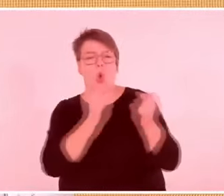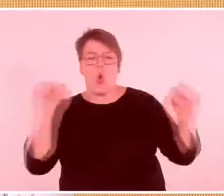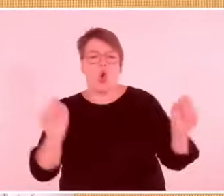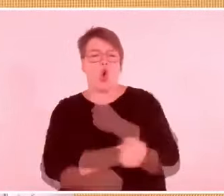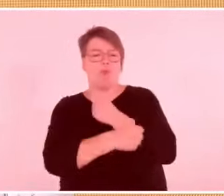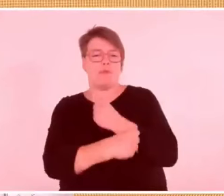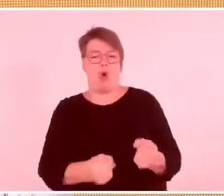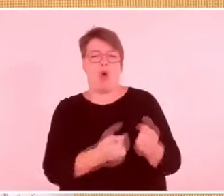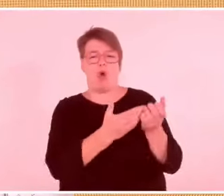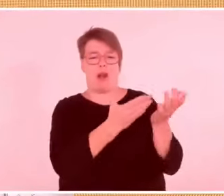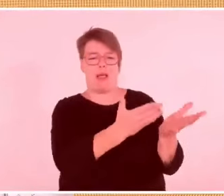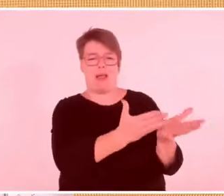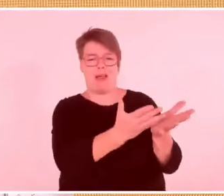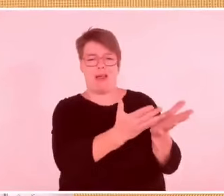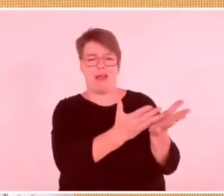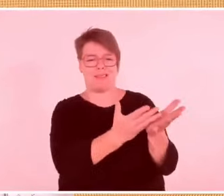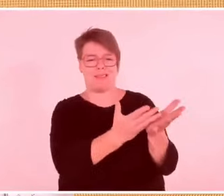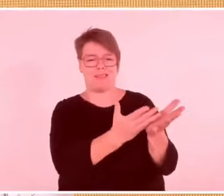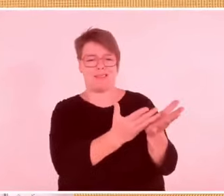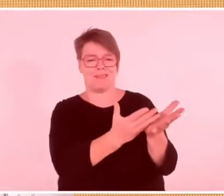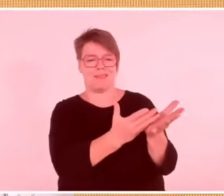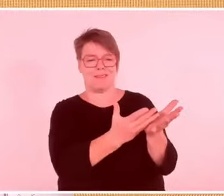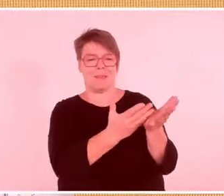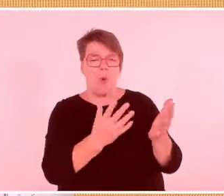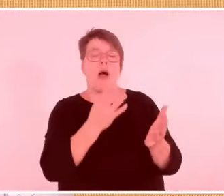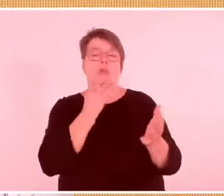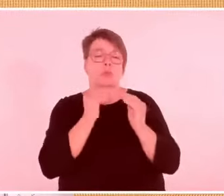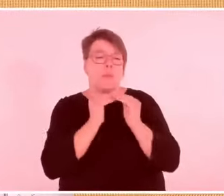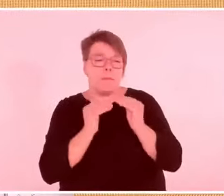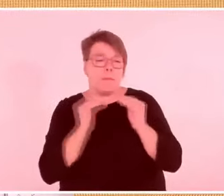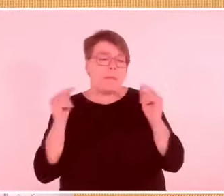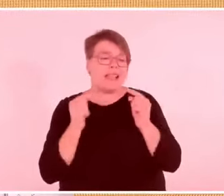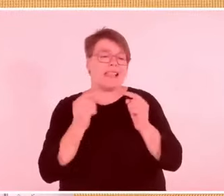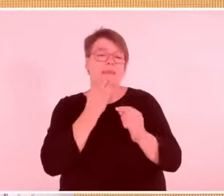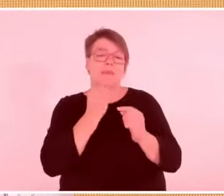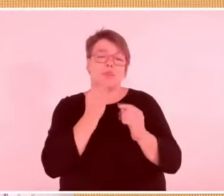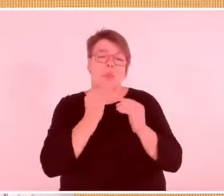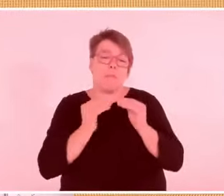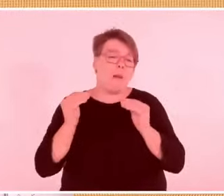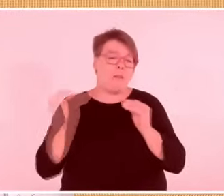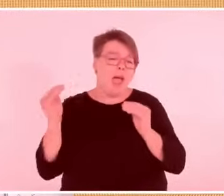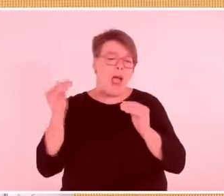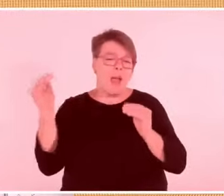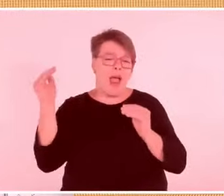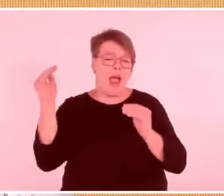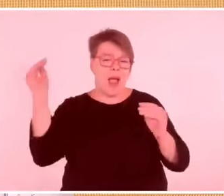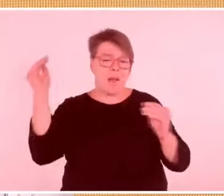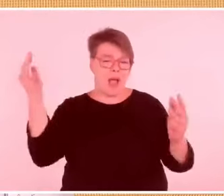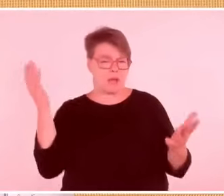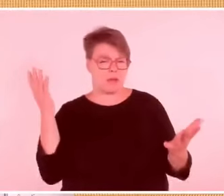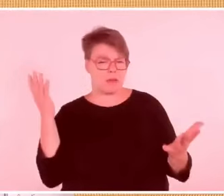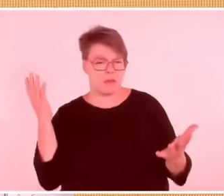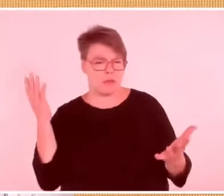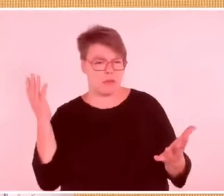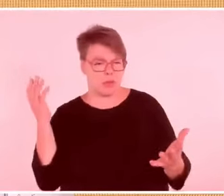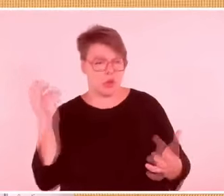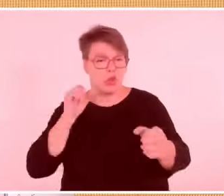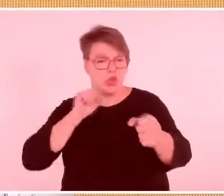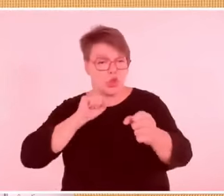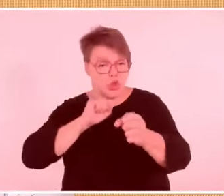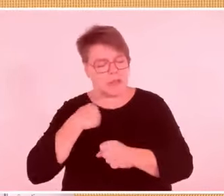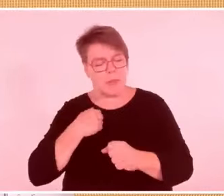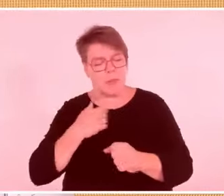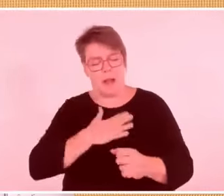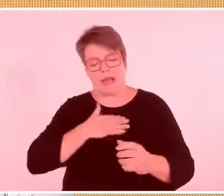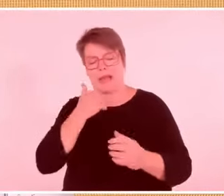in meiner Rede gehen. Arthur Köstler hat eine bittere Wahrheit ausgesprochen. Wenn Macht korrumpiert,